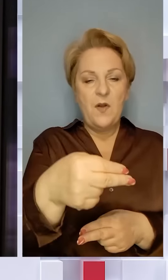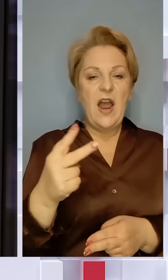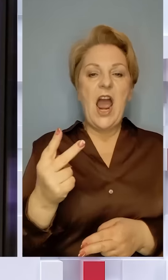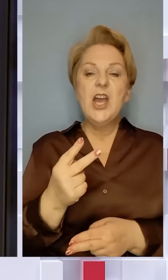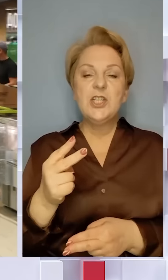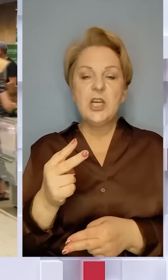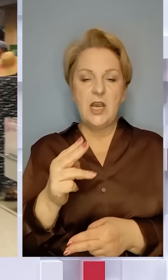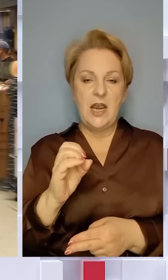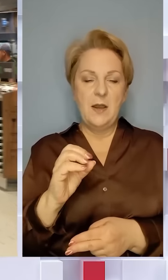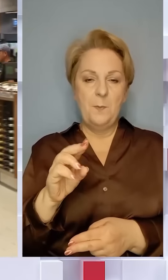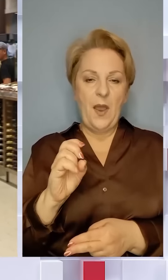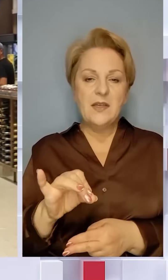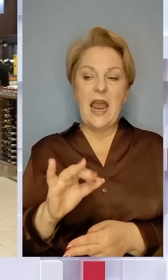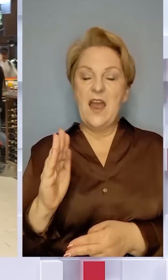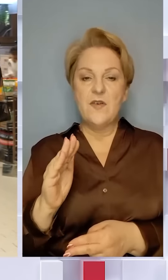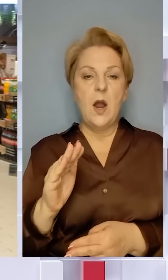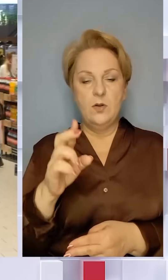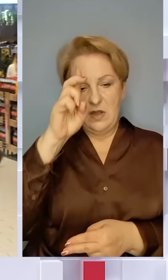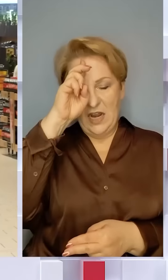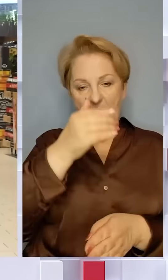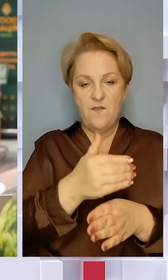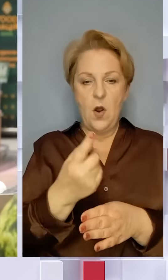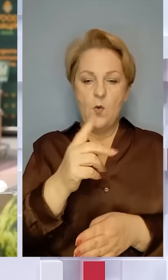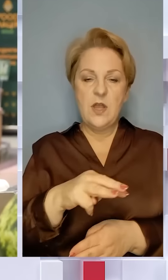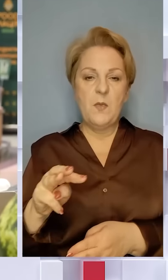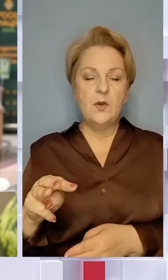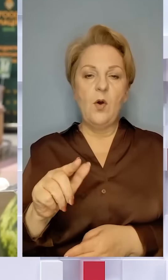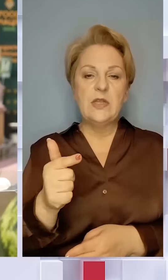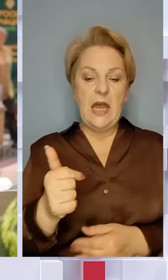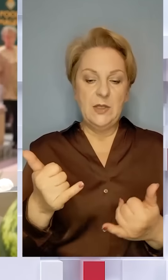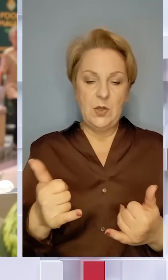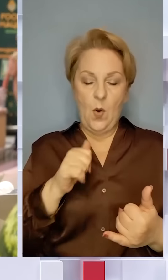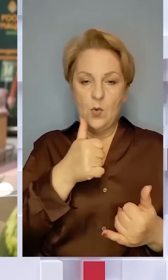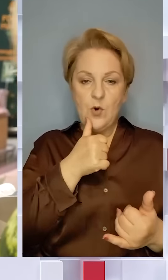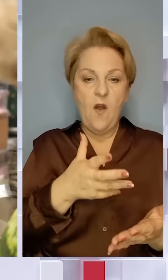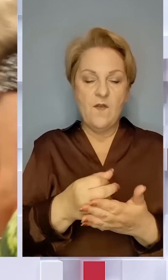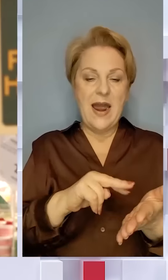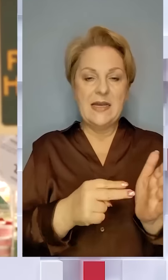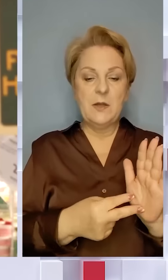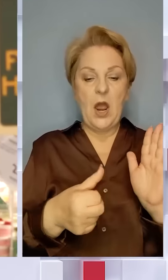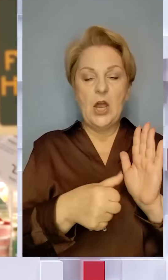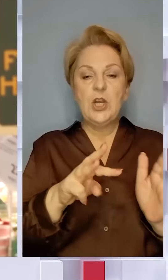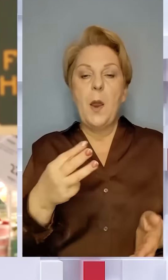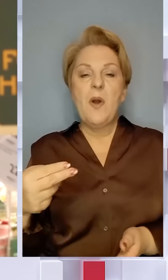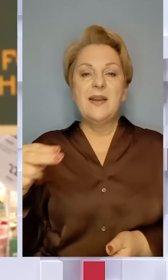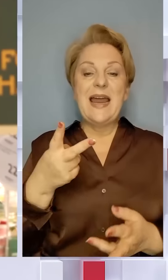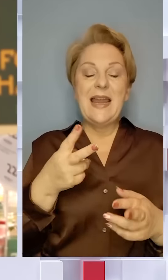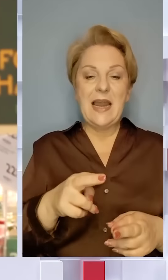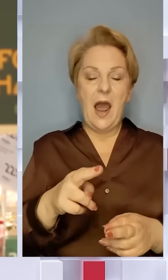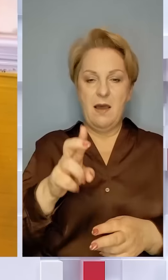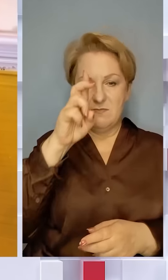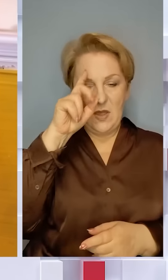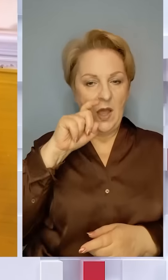вересень. У бюджеті виділили 1 мільярд гривень на цьогорічні виплати та запланували 6 мільярдів для «Національного